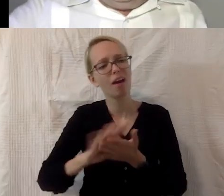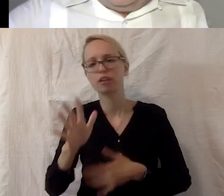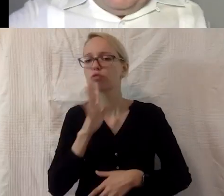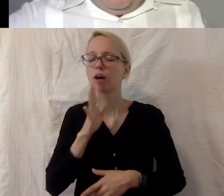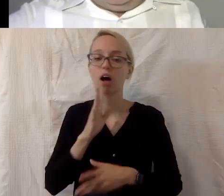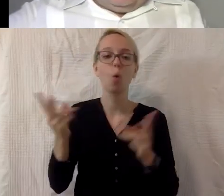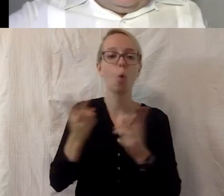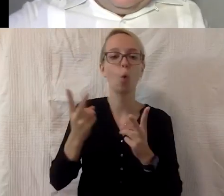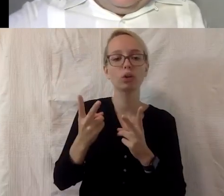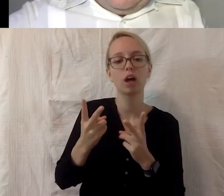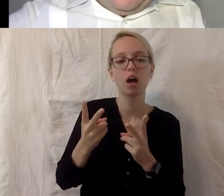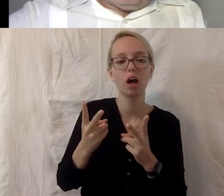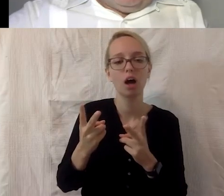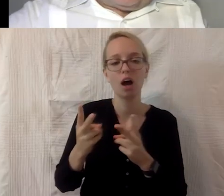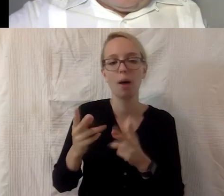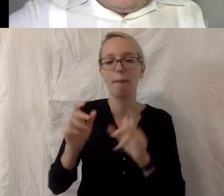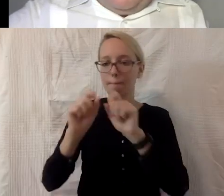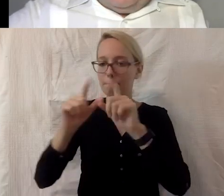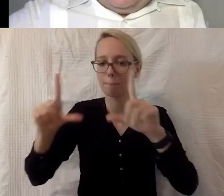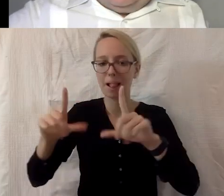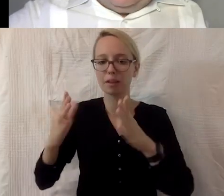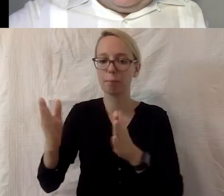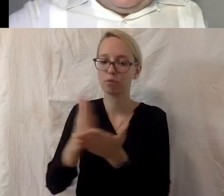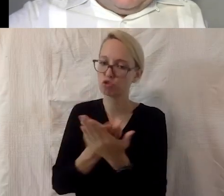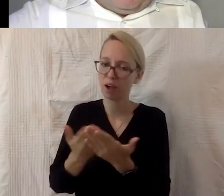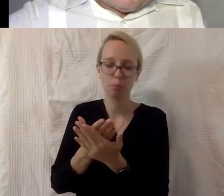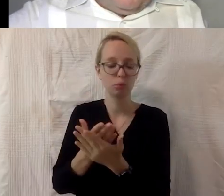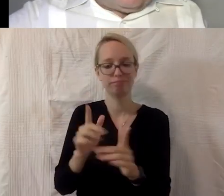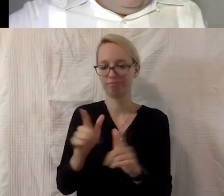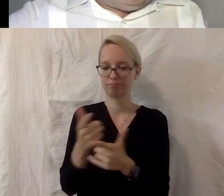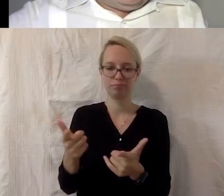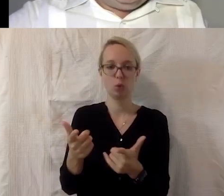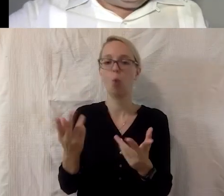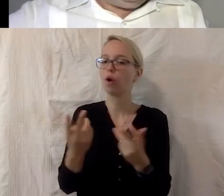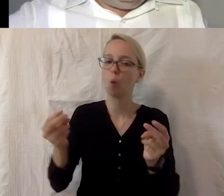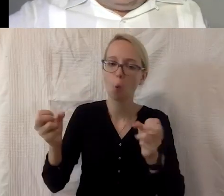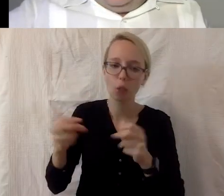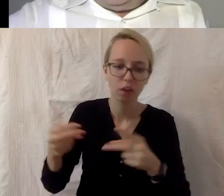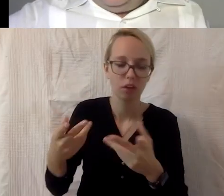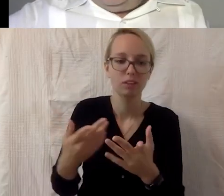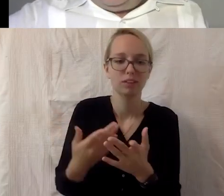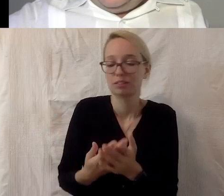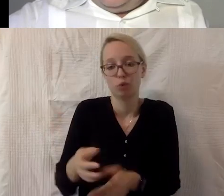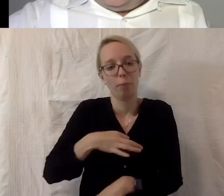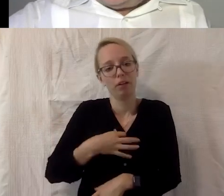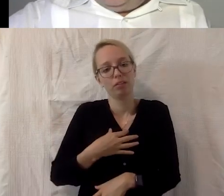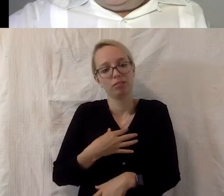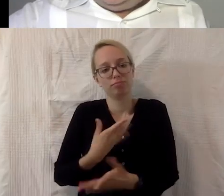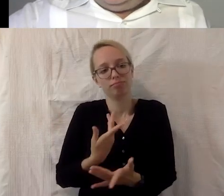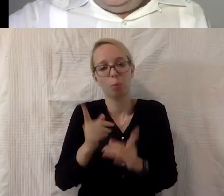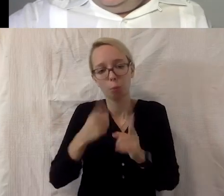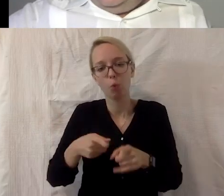oder eben auch Videoeinspielungen. Man muss einfach dann die Information so aufbereiten, dass sie letztlich für jedes